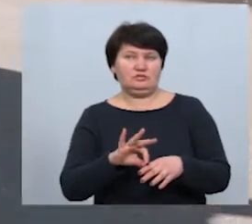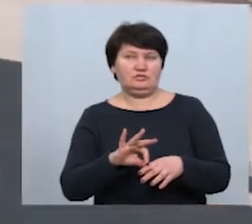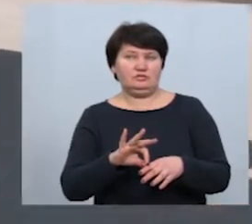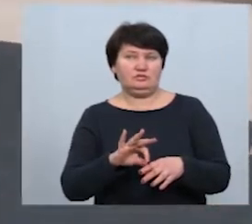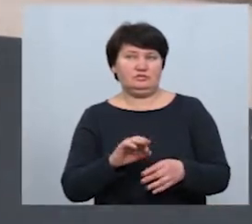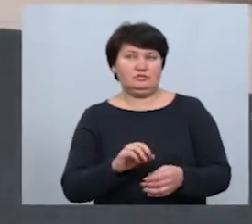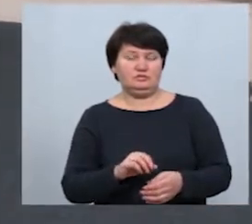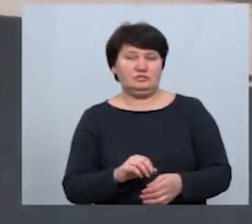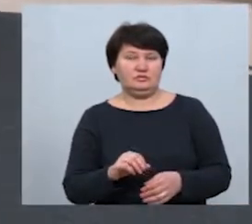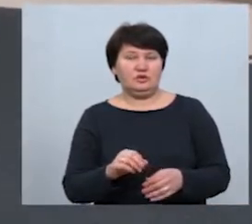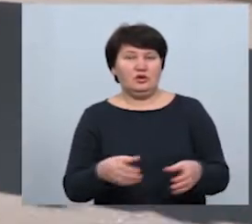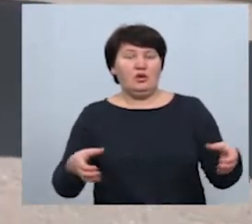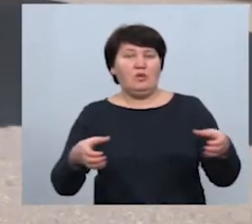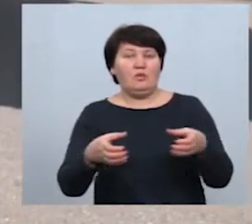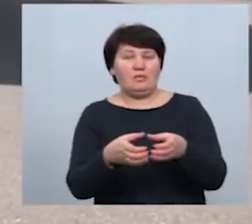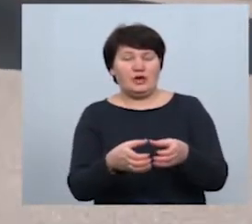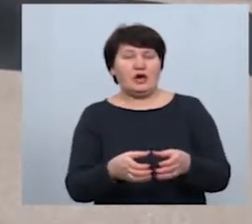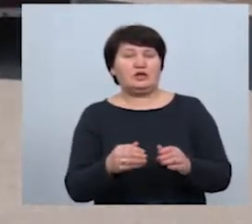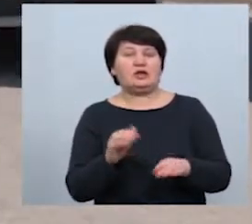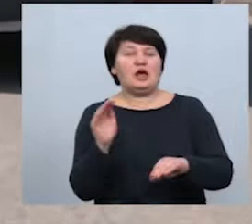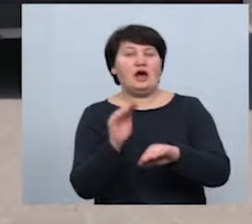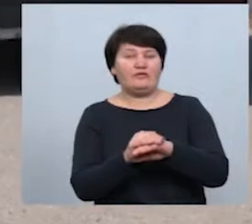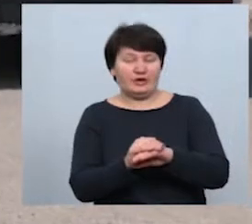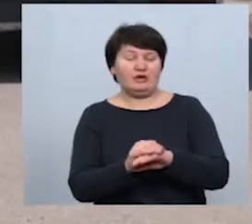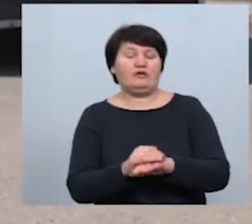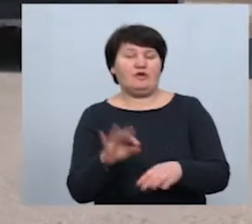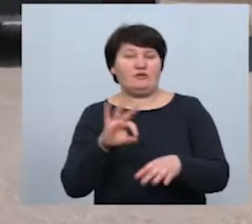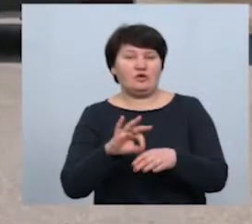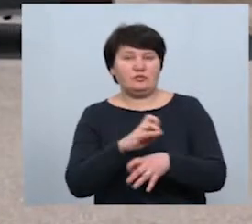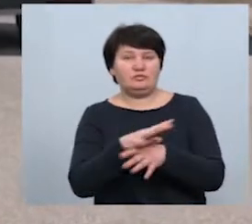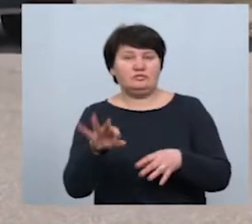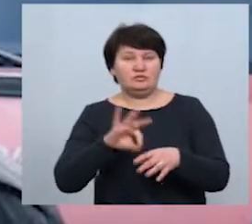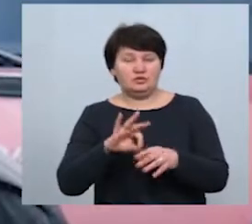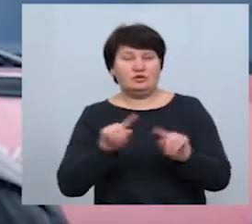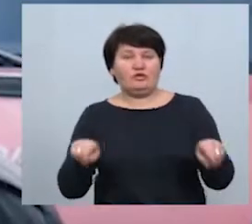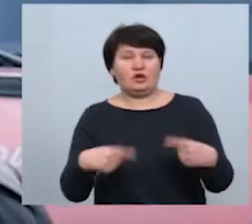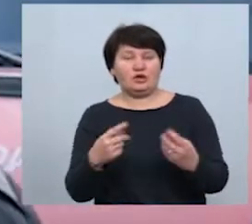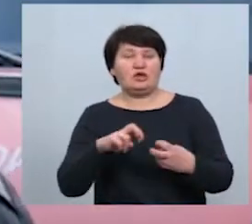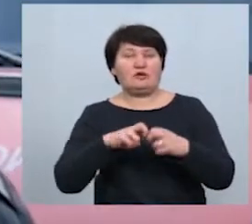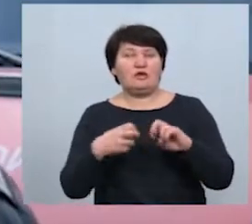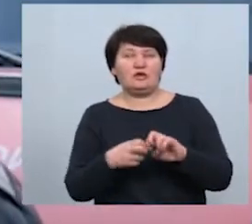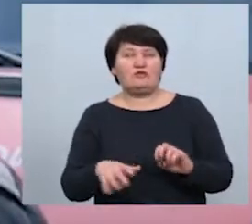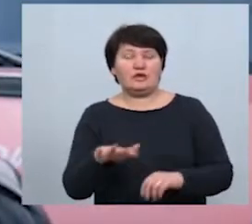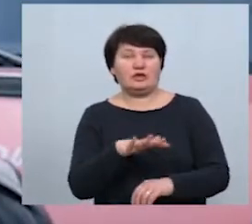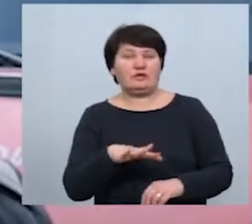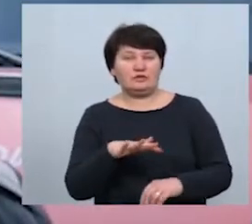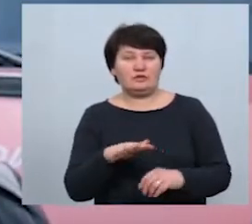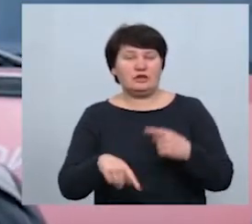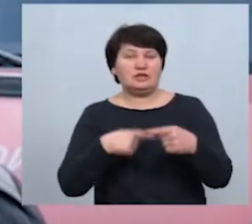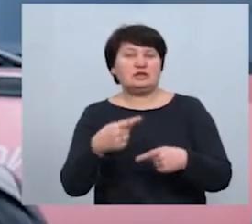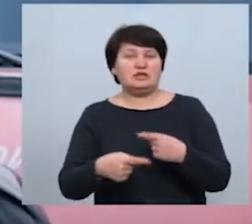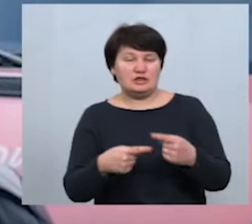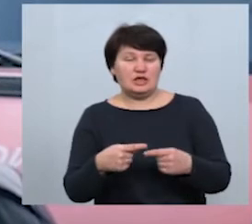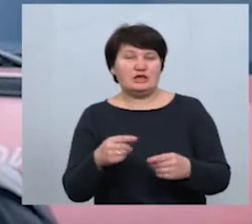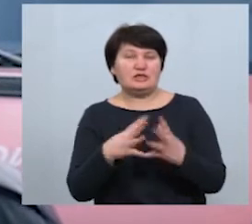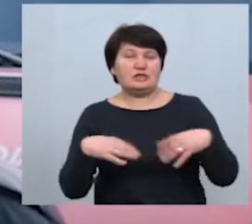Мобільні бригади для виявлення підозр на коронавірус створили на Прикарпатті. Виклик відбувається через сімейного лікаря. Якщо є